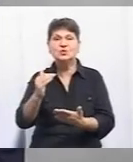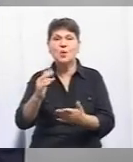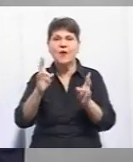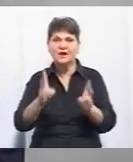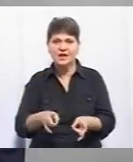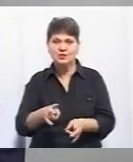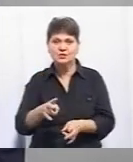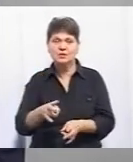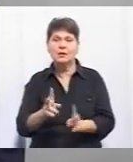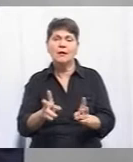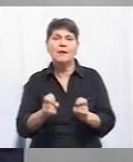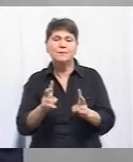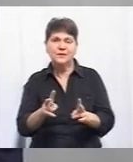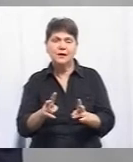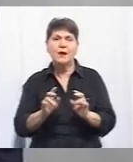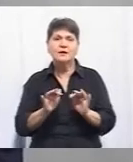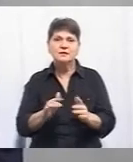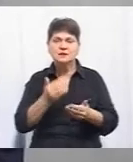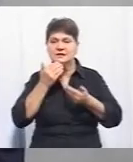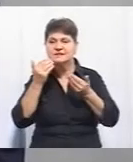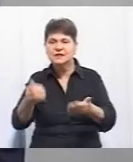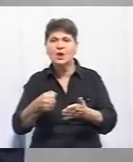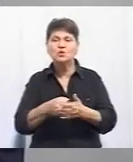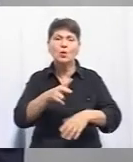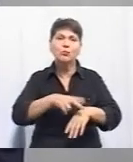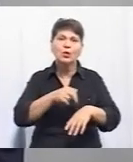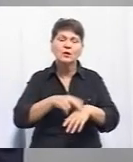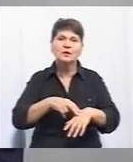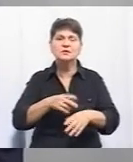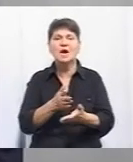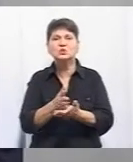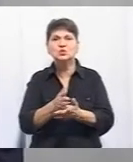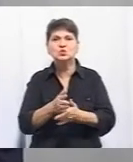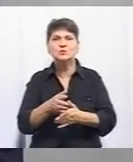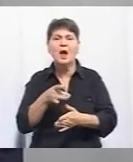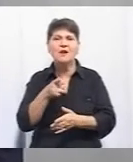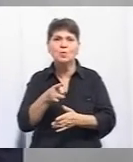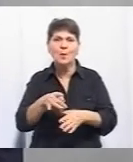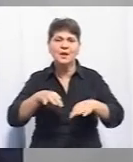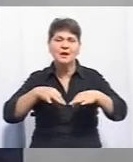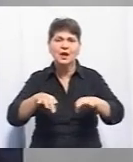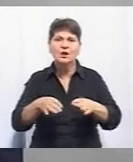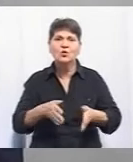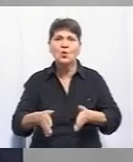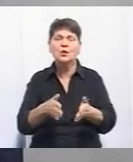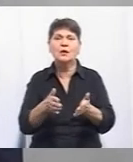словами. Як діяти? Звертатися до поліції, звертатися до служби автомобільних доріг, щоб люди не ходили, не